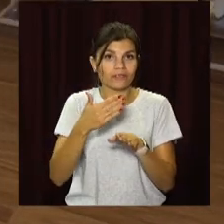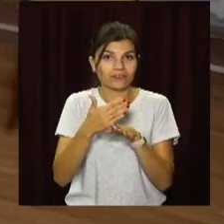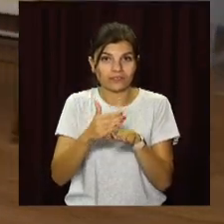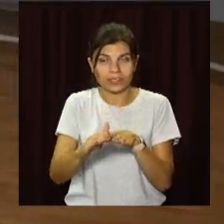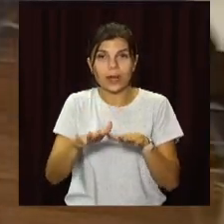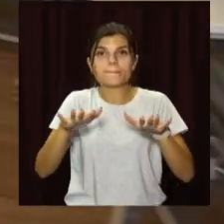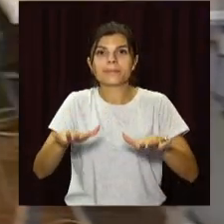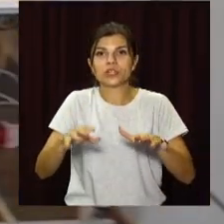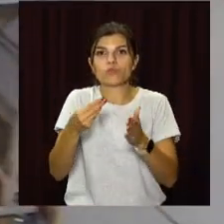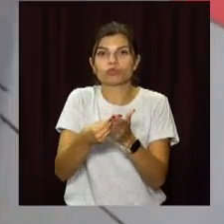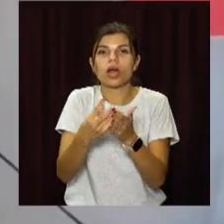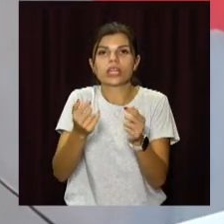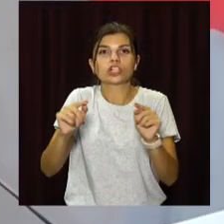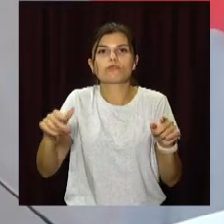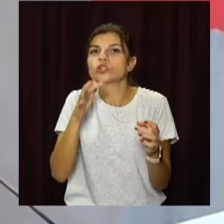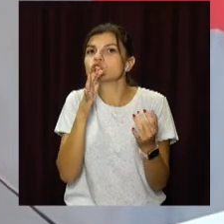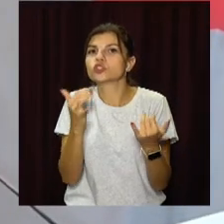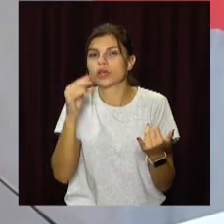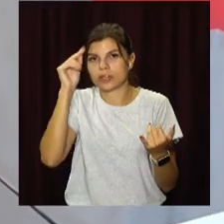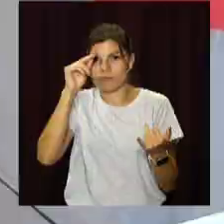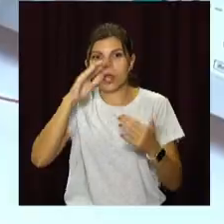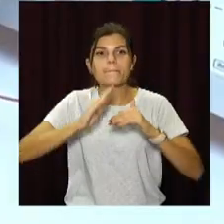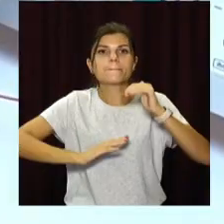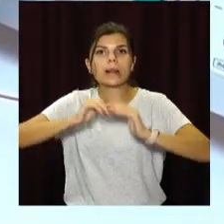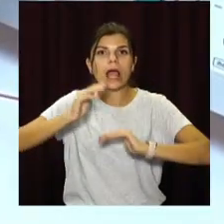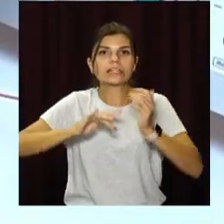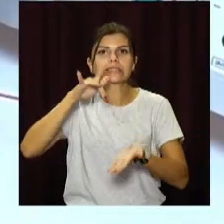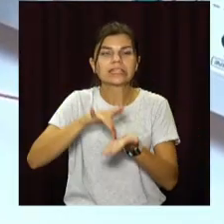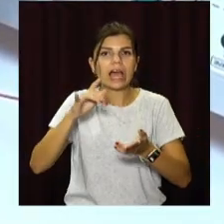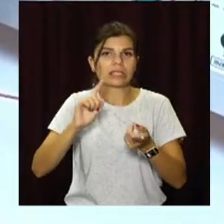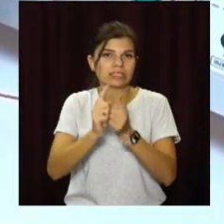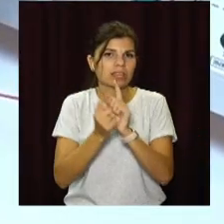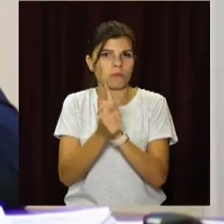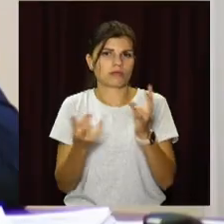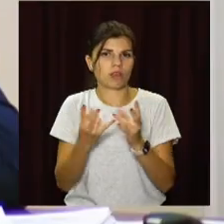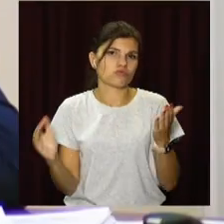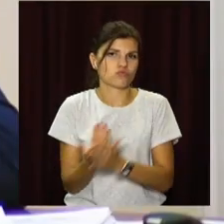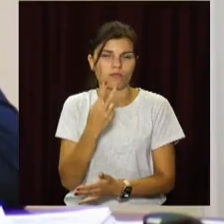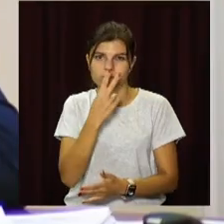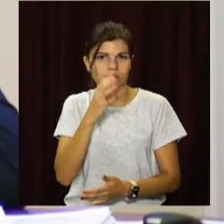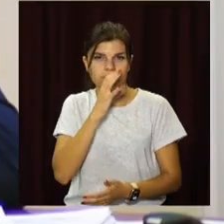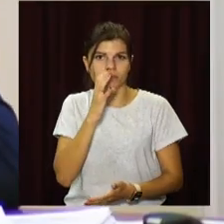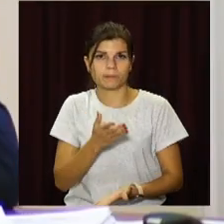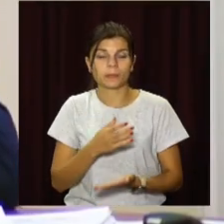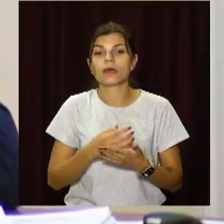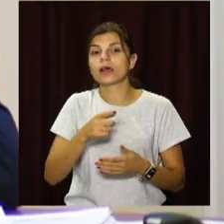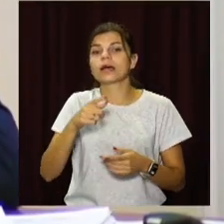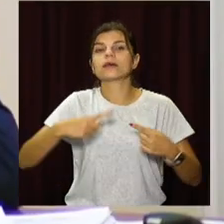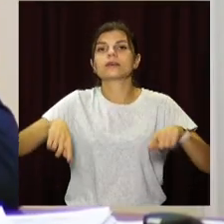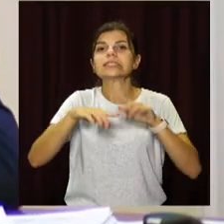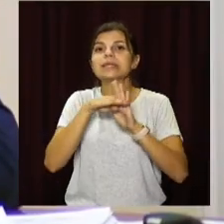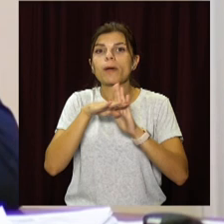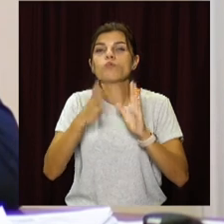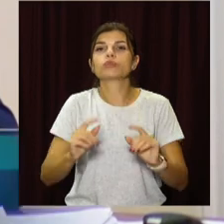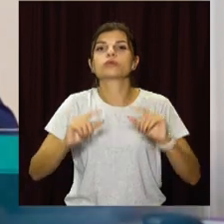місцевим бюджетам на створення сучасних навчально-практичних центрів. В закладах профтехосвіти стипендії